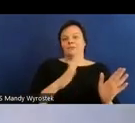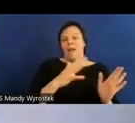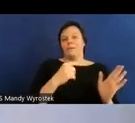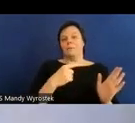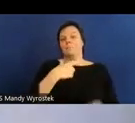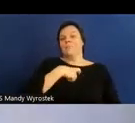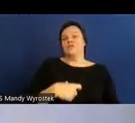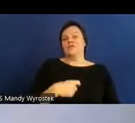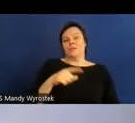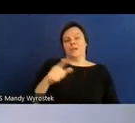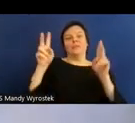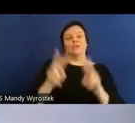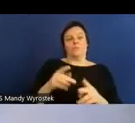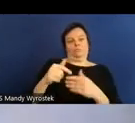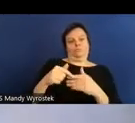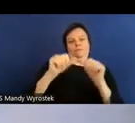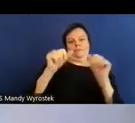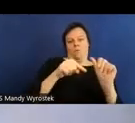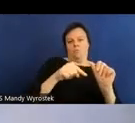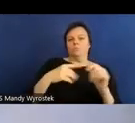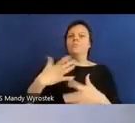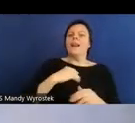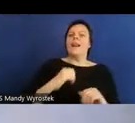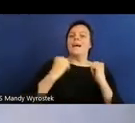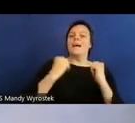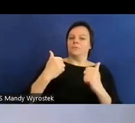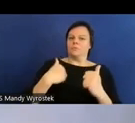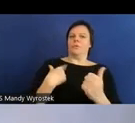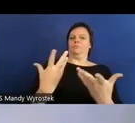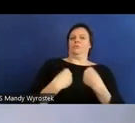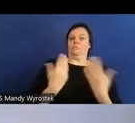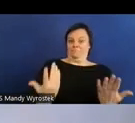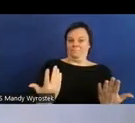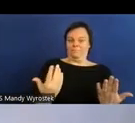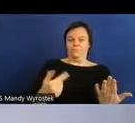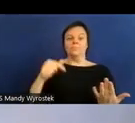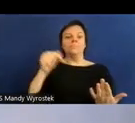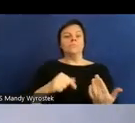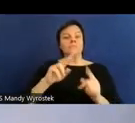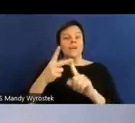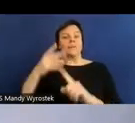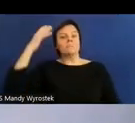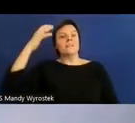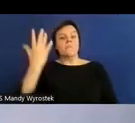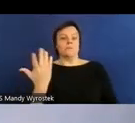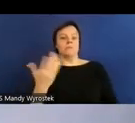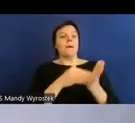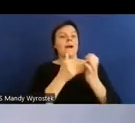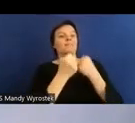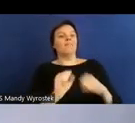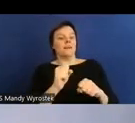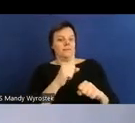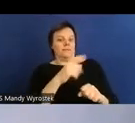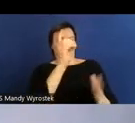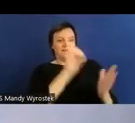auch das quatsch weil es sehr wohl sehr sehr viele und sehr sehr präzise richtlinien gibt das sind also zum einen